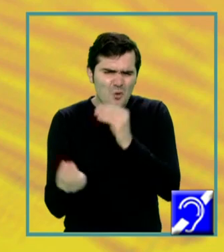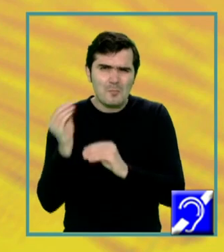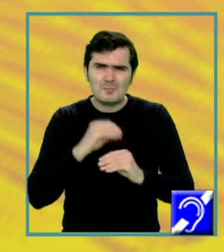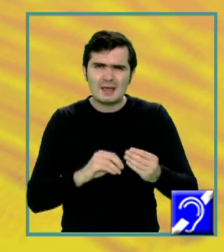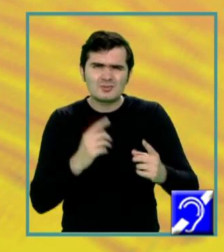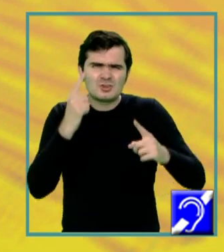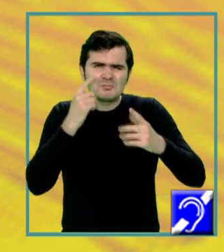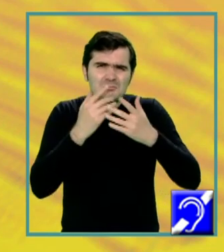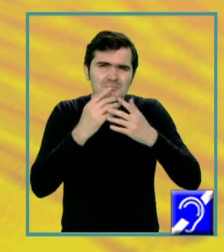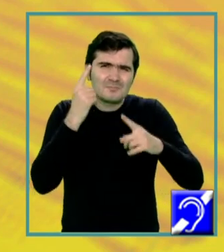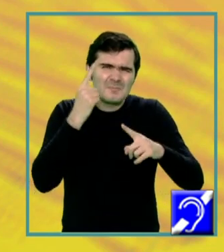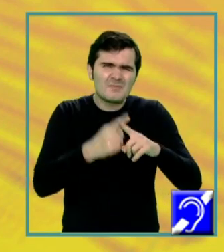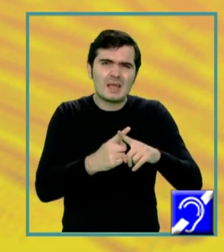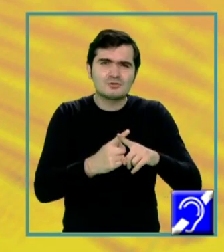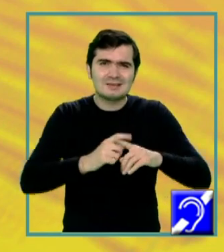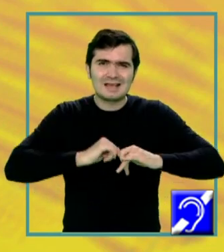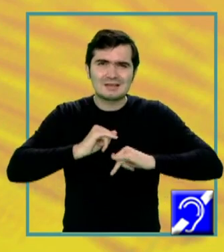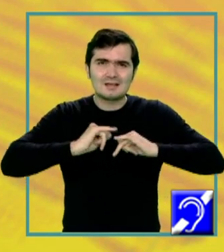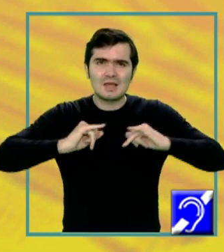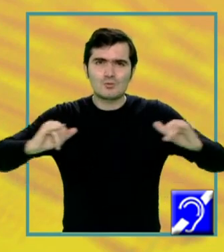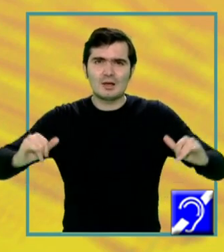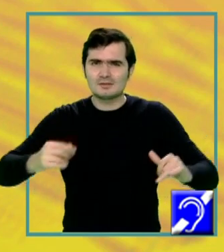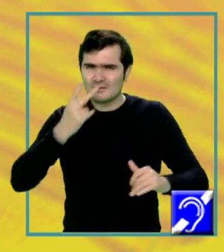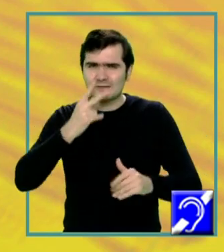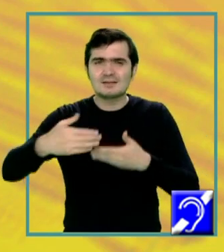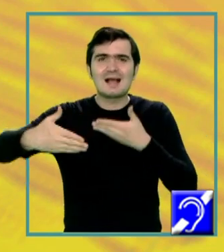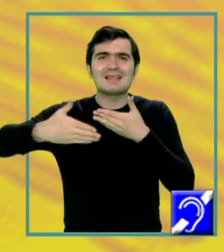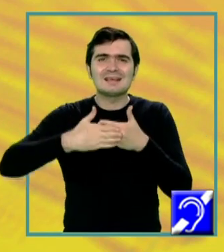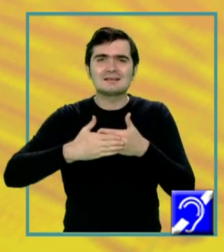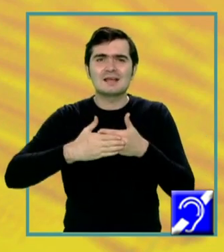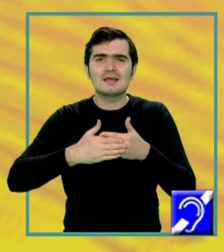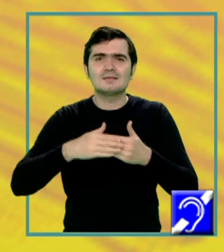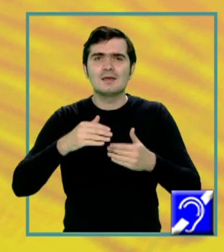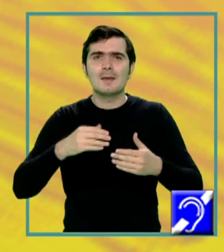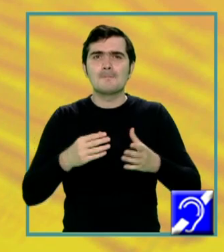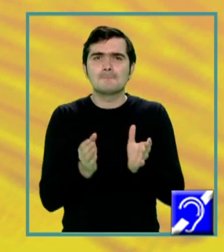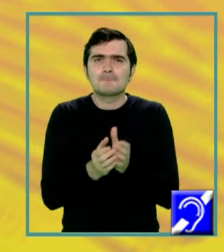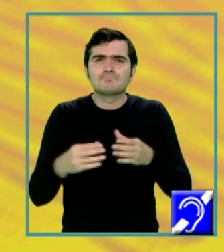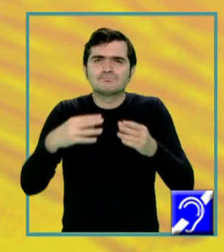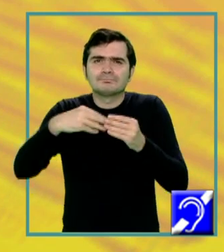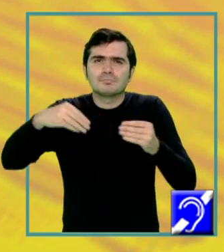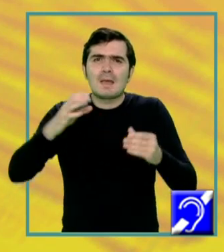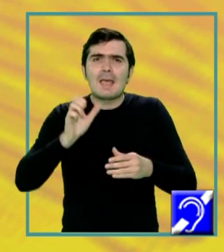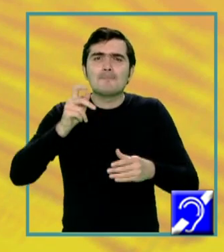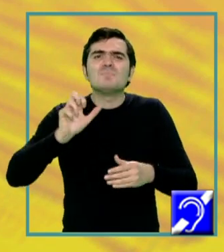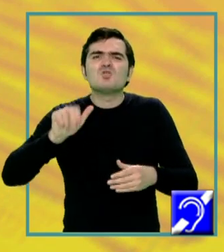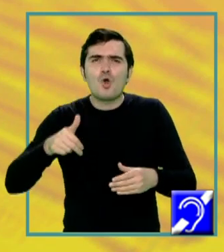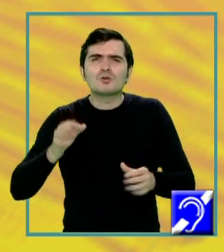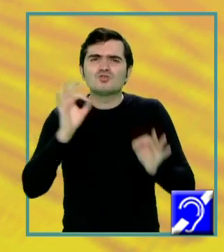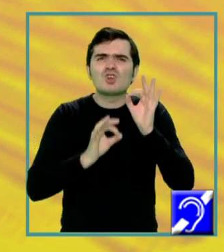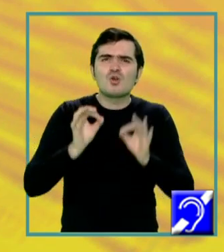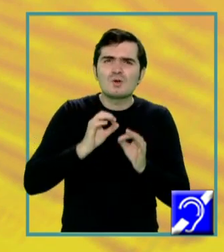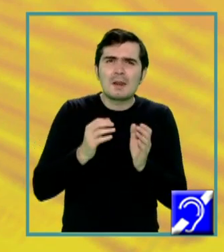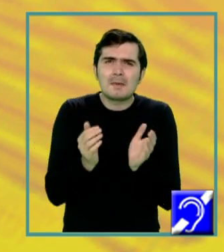se derulează. Apar anexele embrionare, celulele embrionului se specializează,